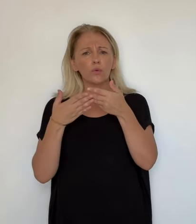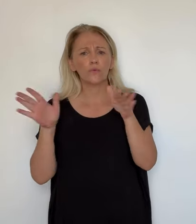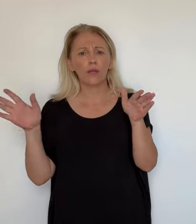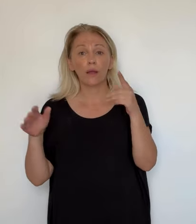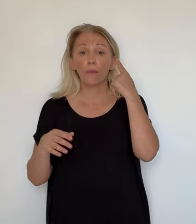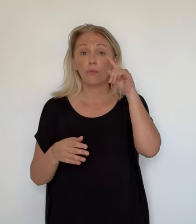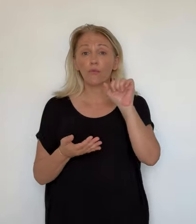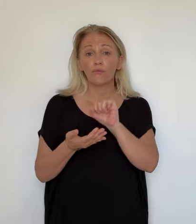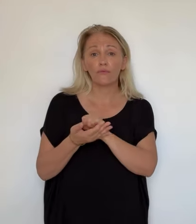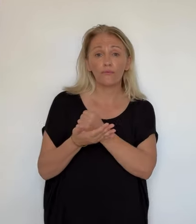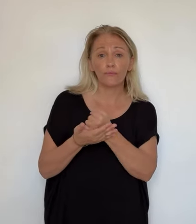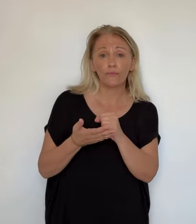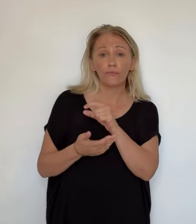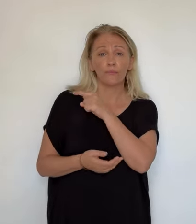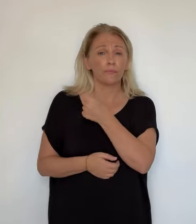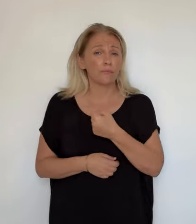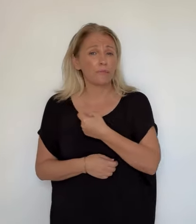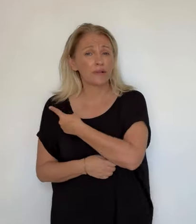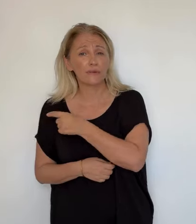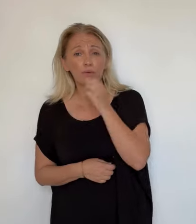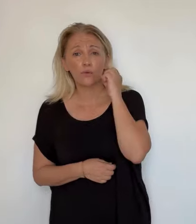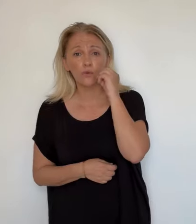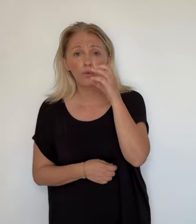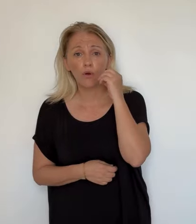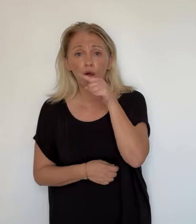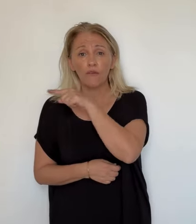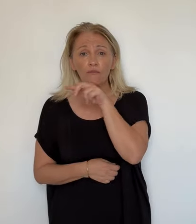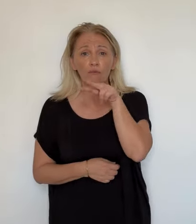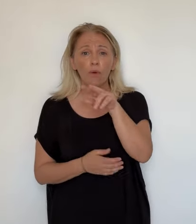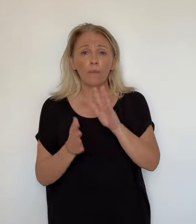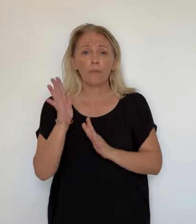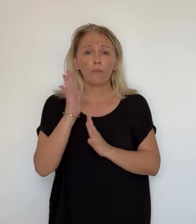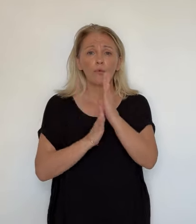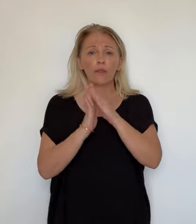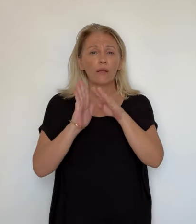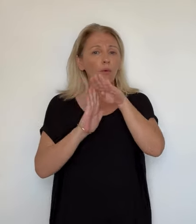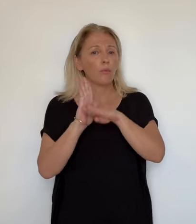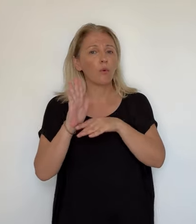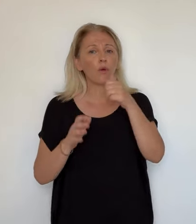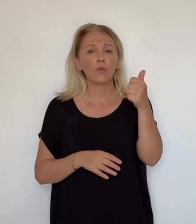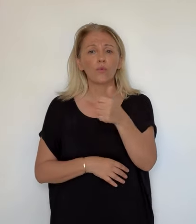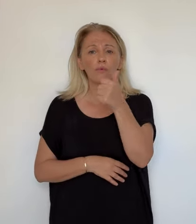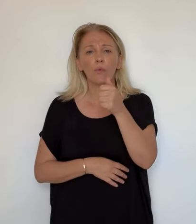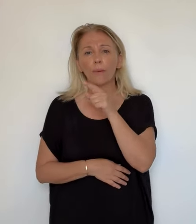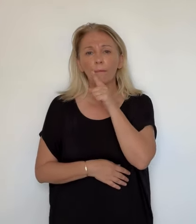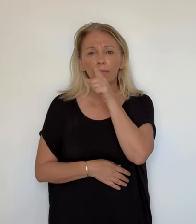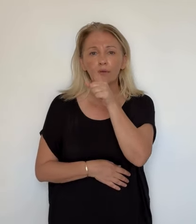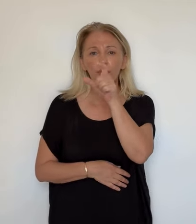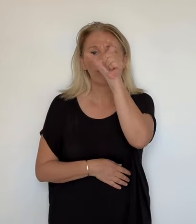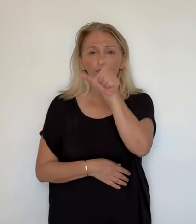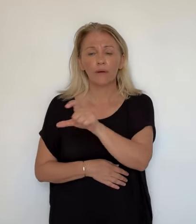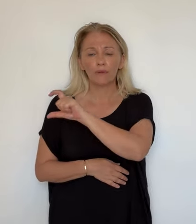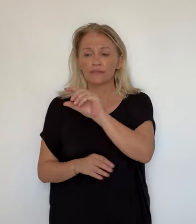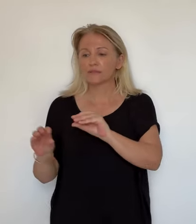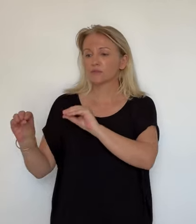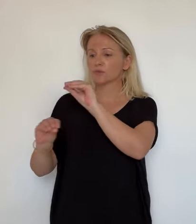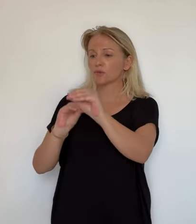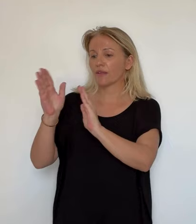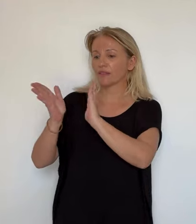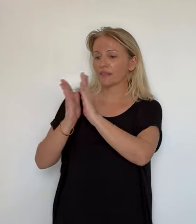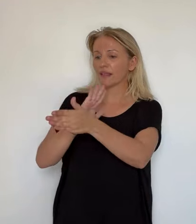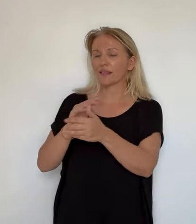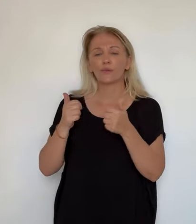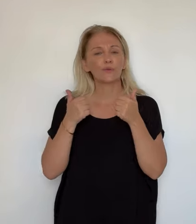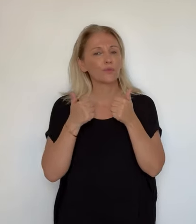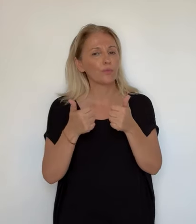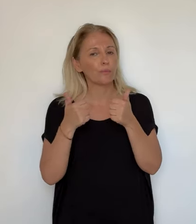deux jours après. Une blessure courante pour cette pharmacienne. Tout ce qui est brûlure, c'est quotidien, au moins une fois par jour.